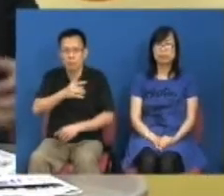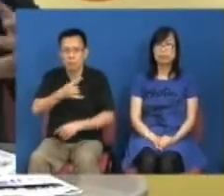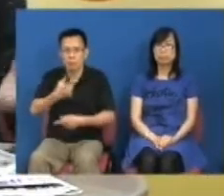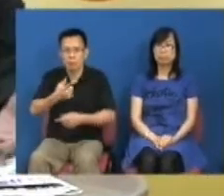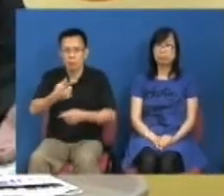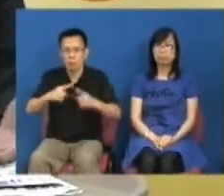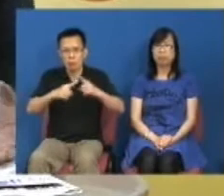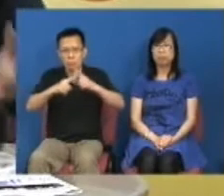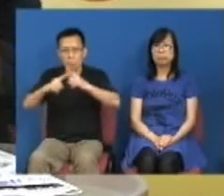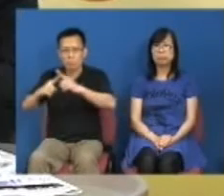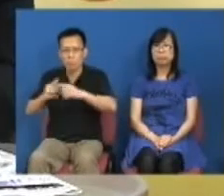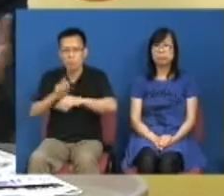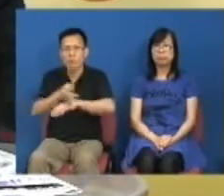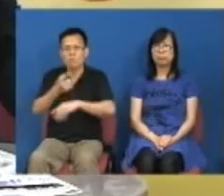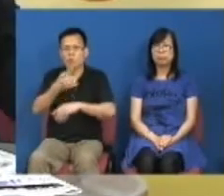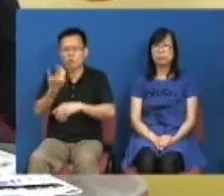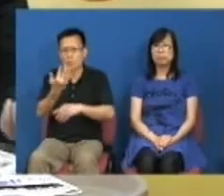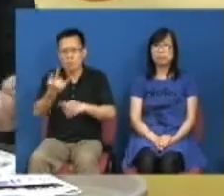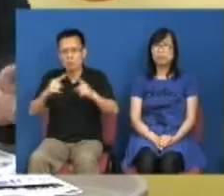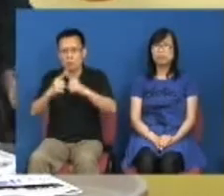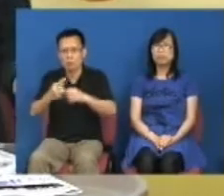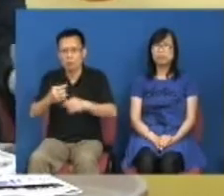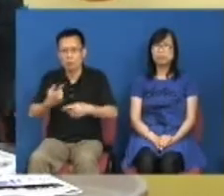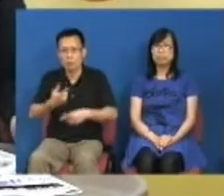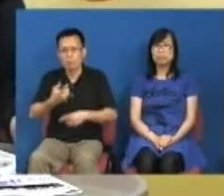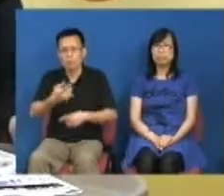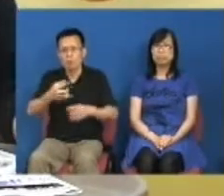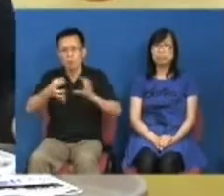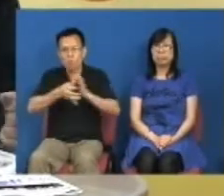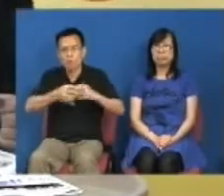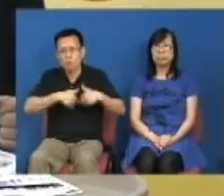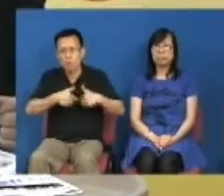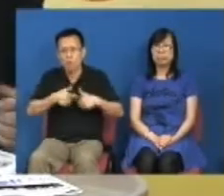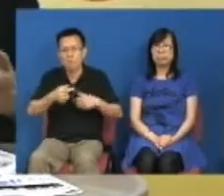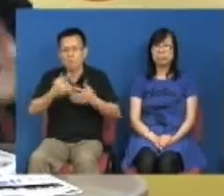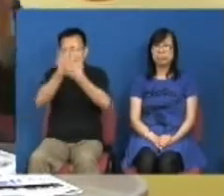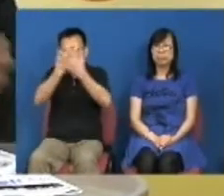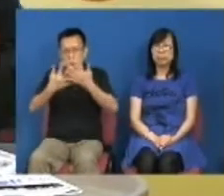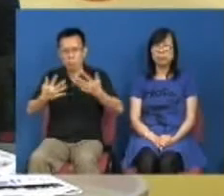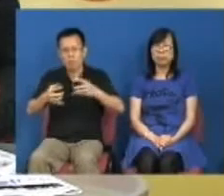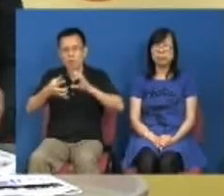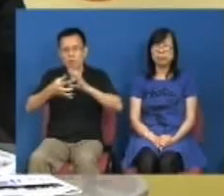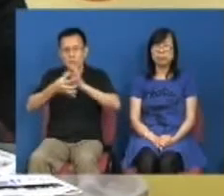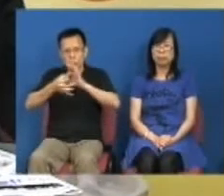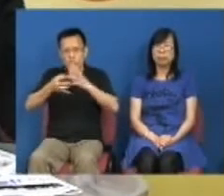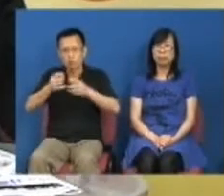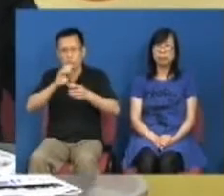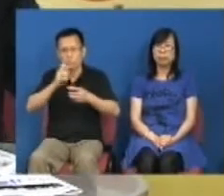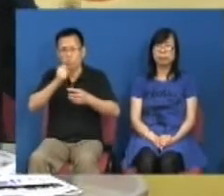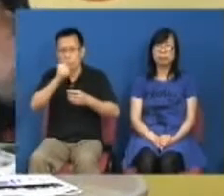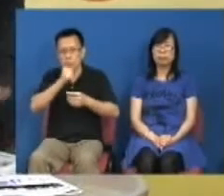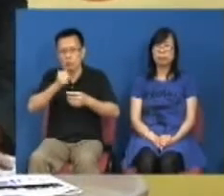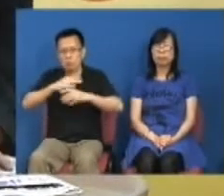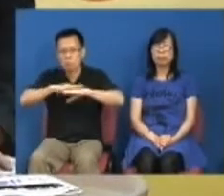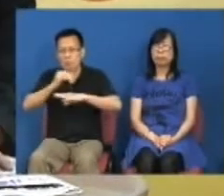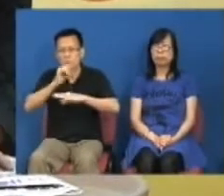或者这些媒体包括可能我们也有批评人就说我们那你网上媒体有大度讨论这些事情吗当然我们是有的如果